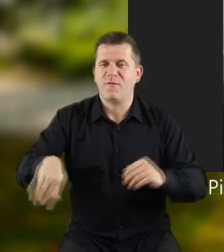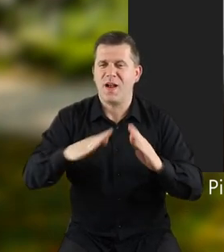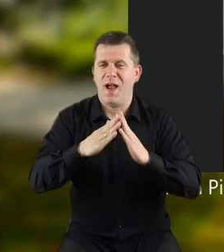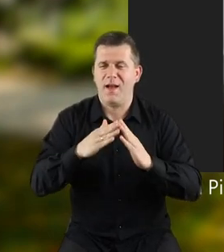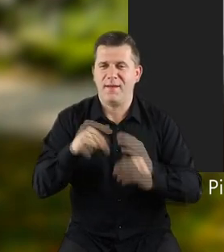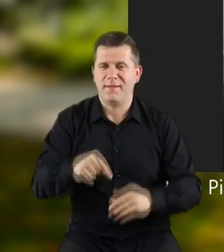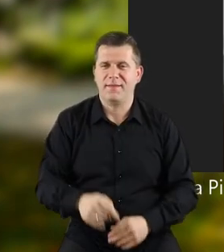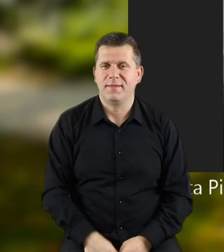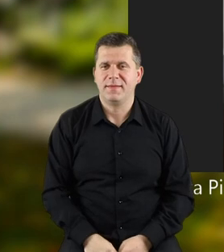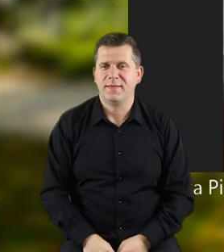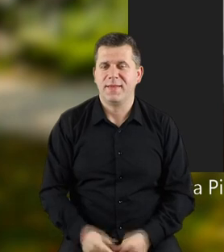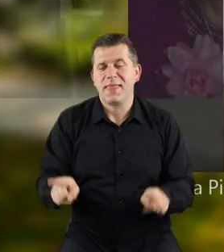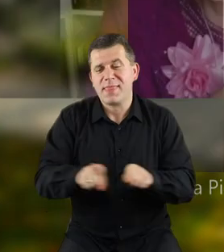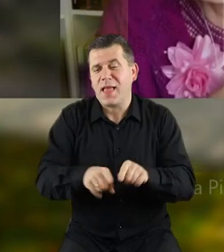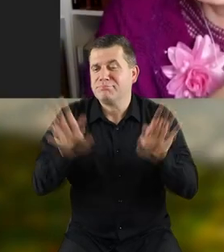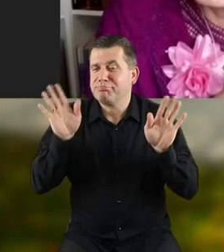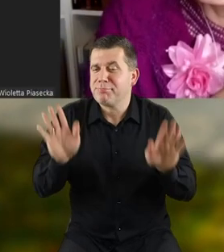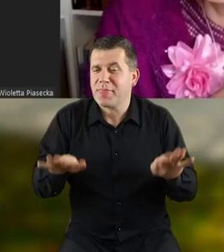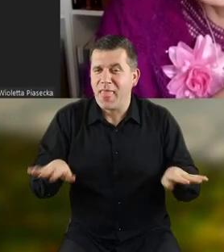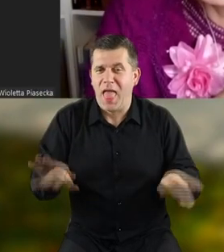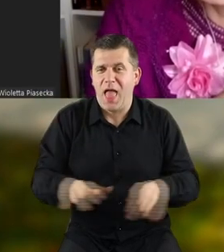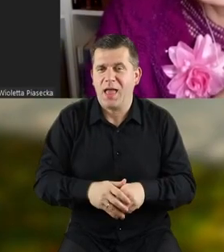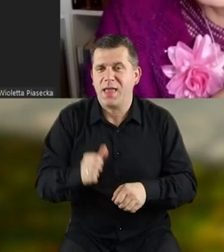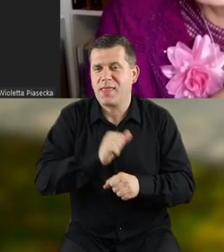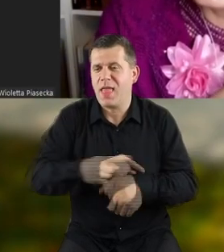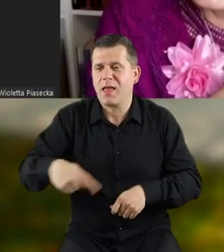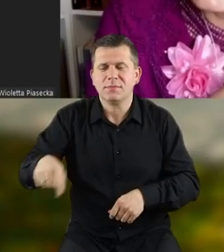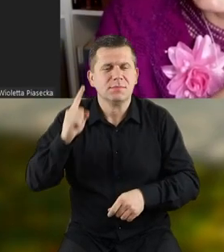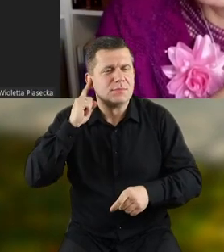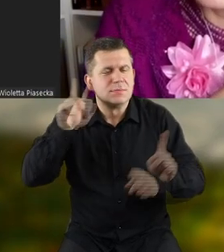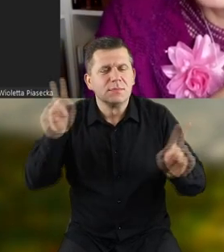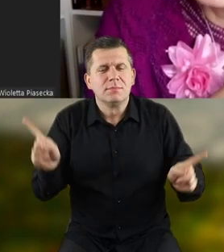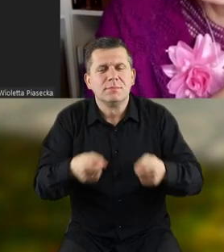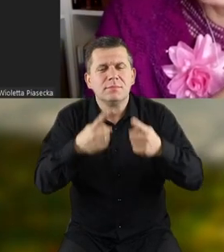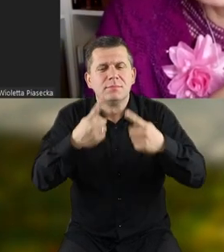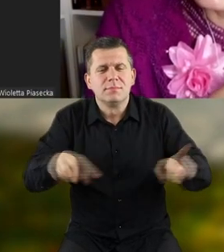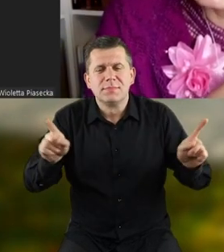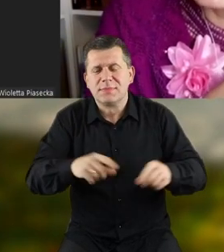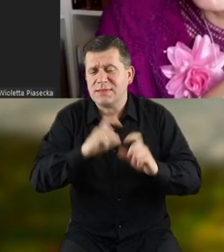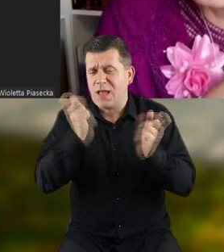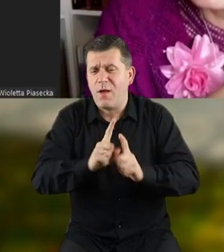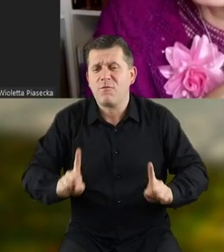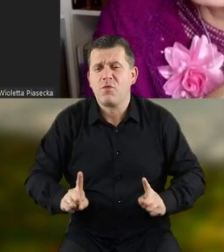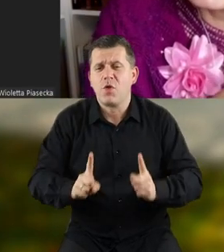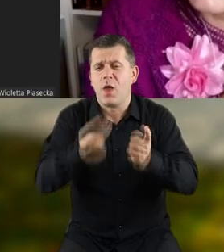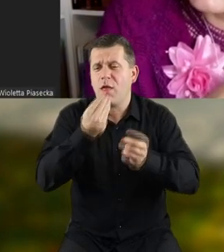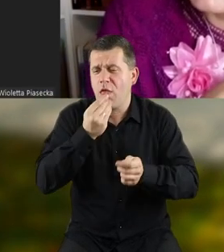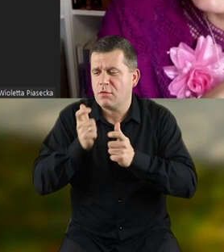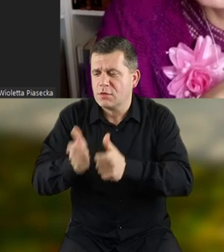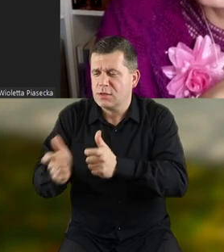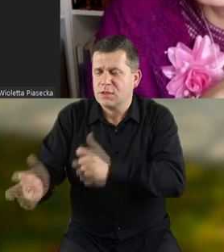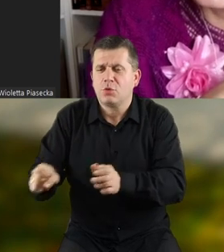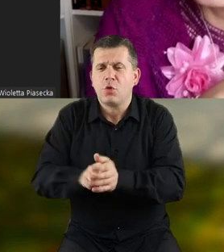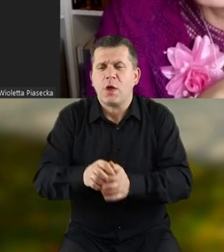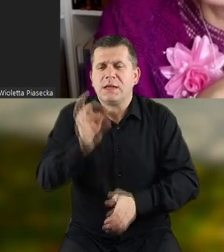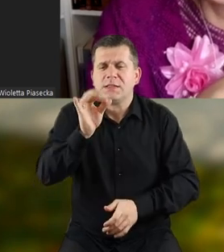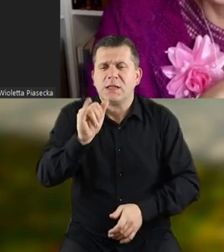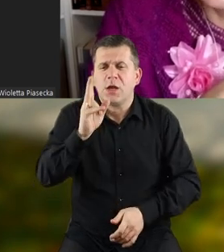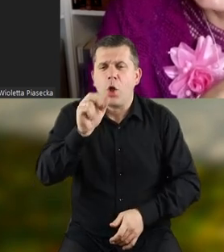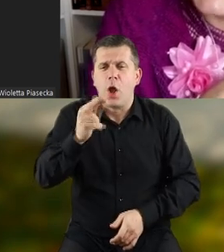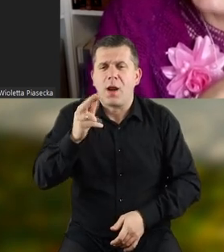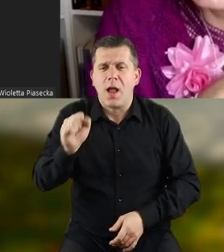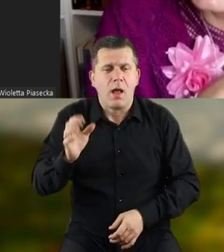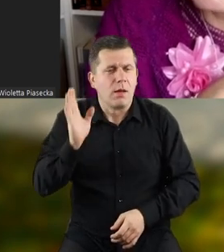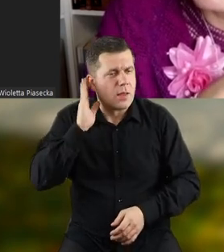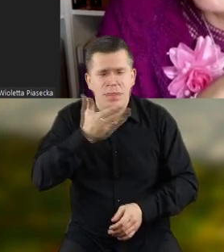bardzo. No i ptaszki, słuchajcie, tu jest taki koncert, bo całą wiosnę dokarmialiśmy sikorki i te sikorki,